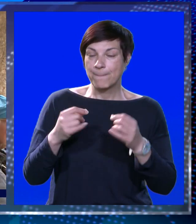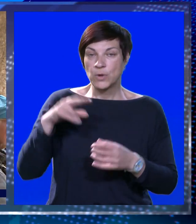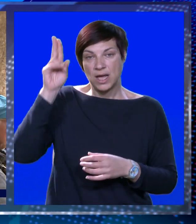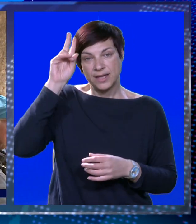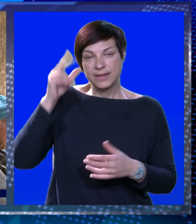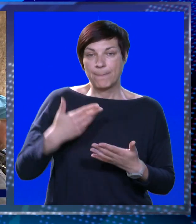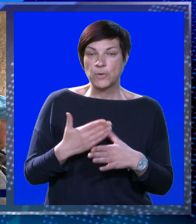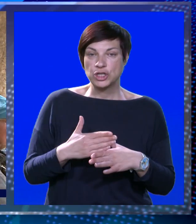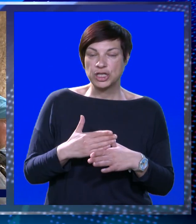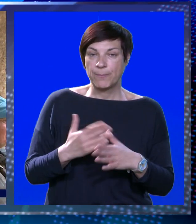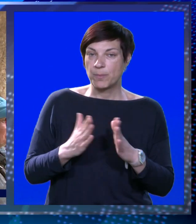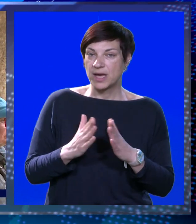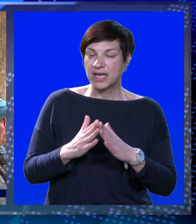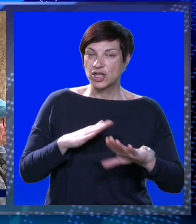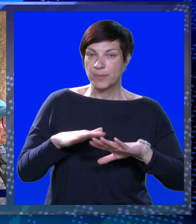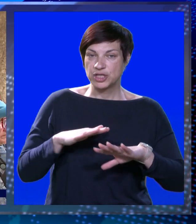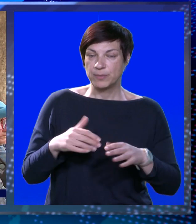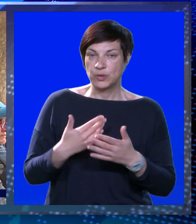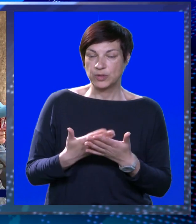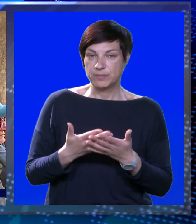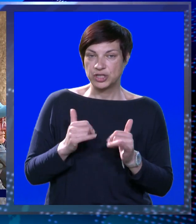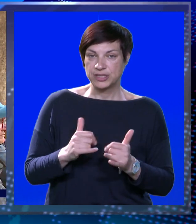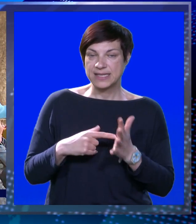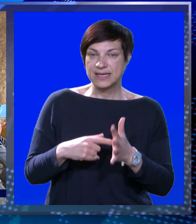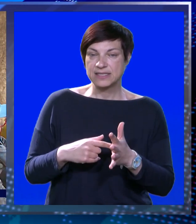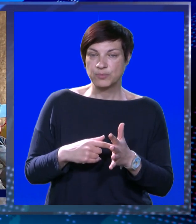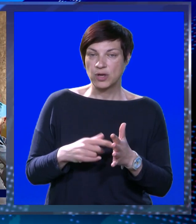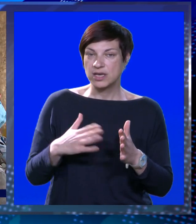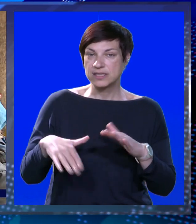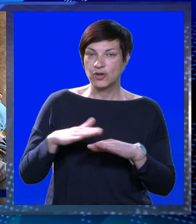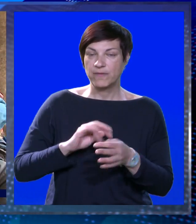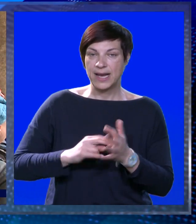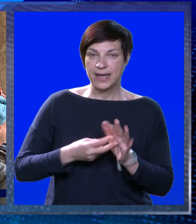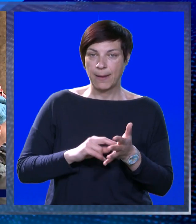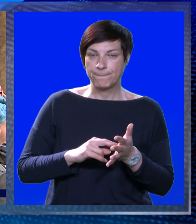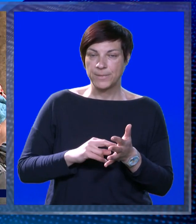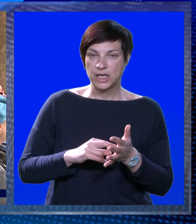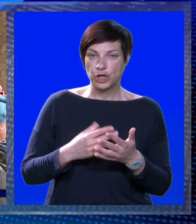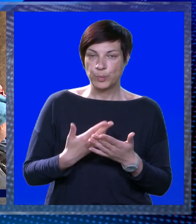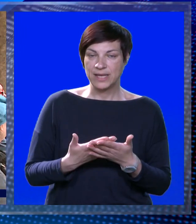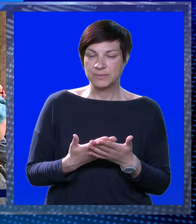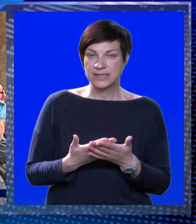ambulanta može pomagati domaćim ljudima. Ono što se do sada pokazalo kao veliki problem,